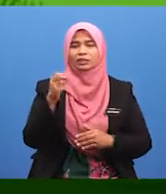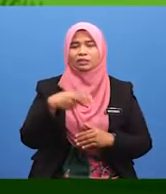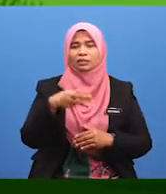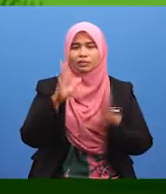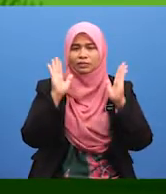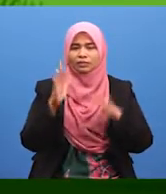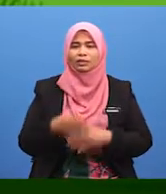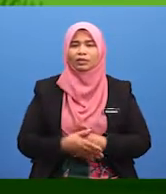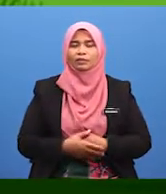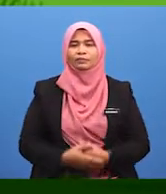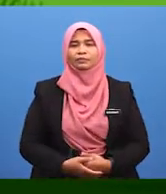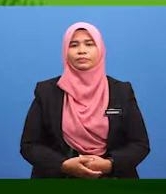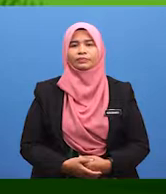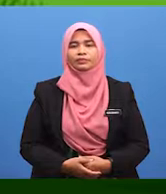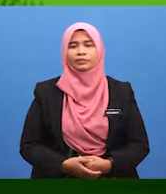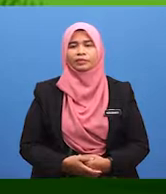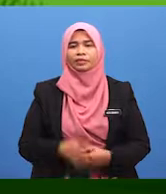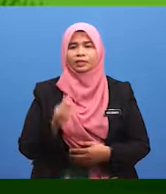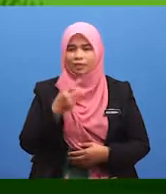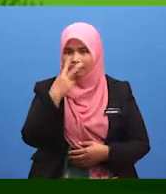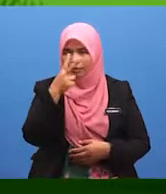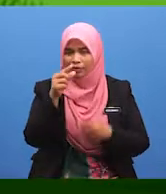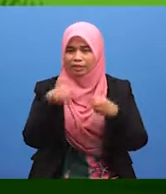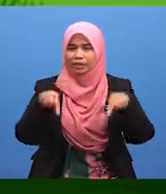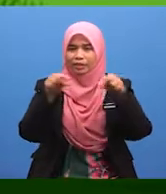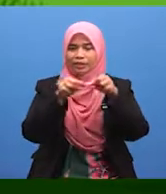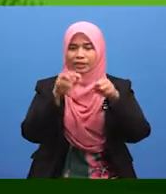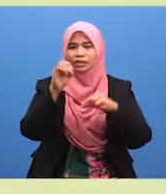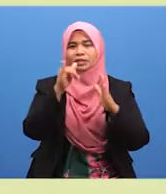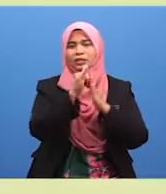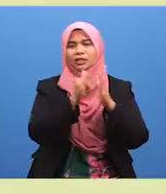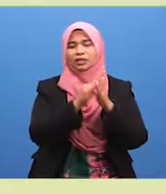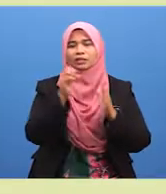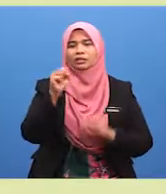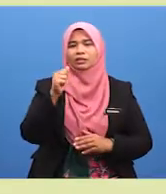Murid-murid beralih pula kita kepada kepentingan syarat sah-salat.